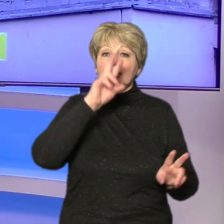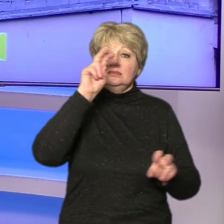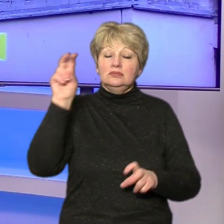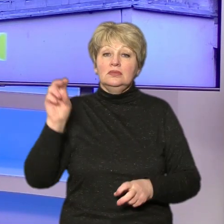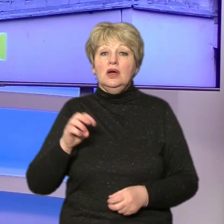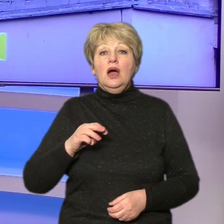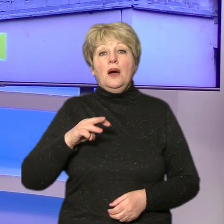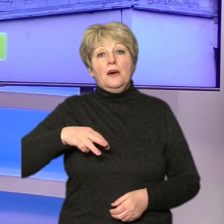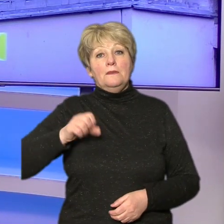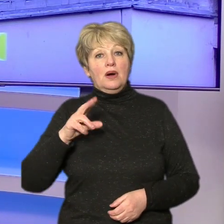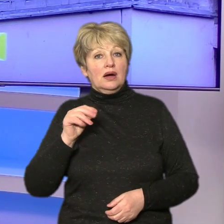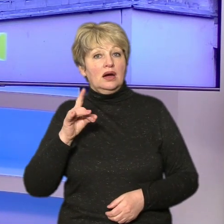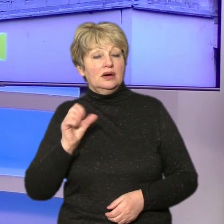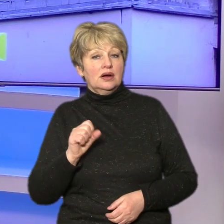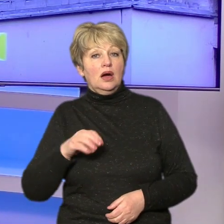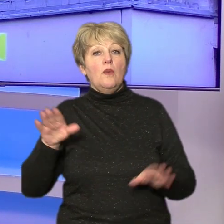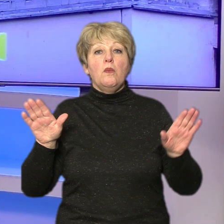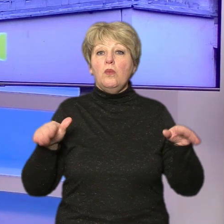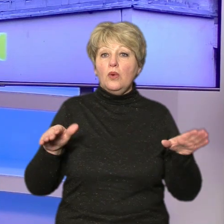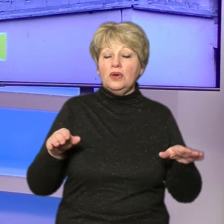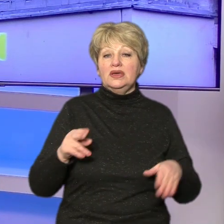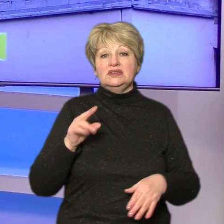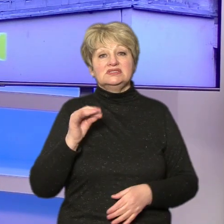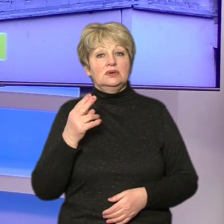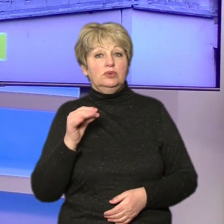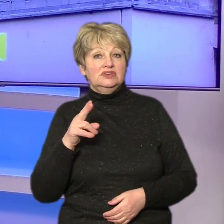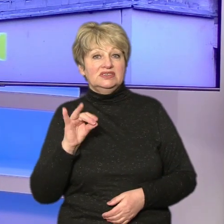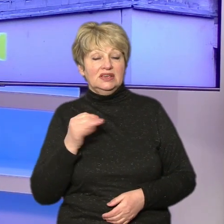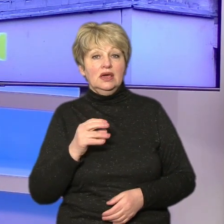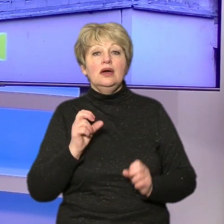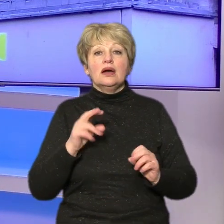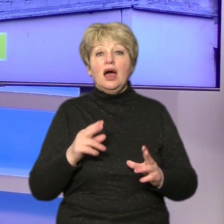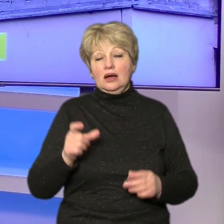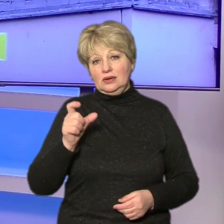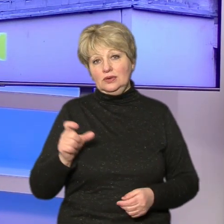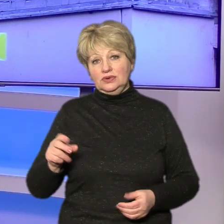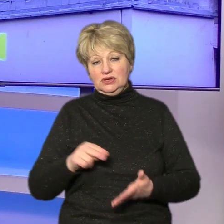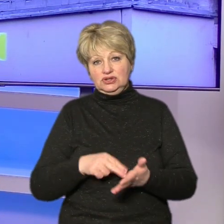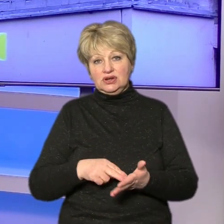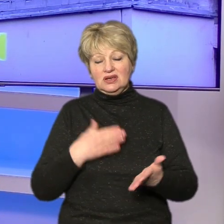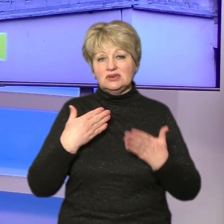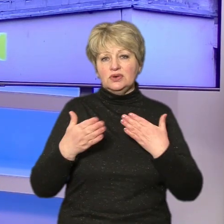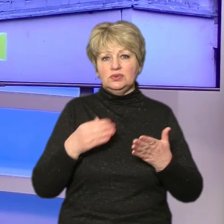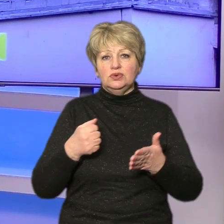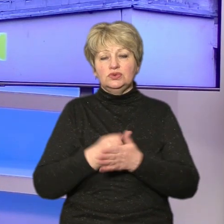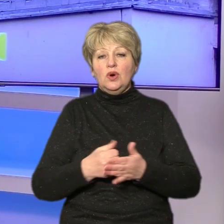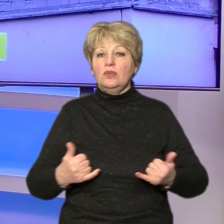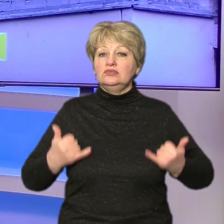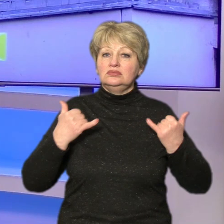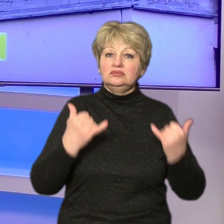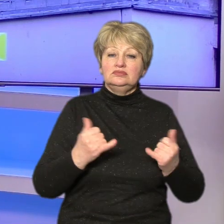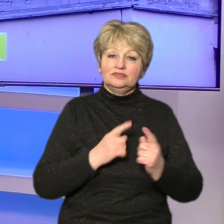Макара Мухи, козака Мамая та братів Цибульських. Як жителі ставляться до перейменувань на честь черкаських постатей? Та чому